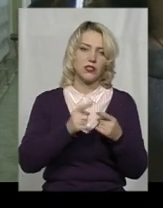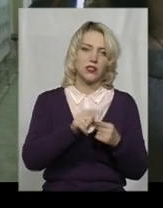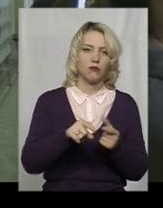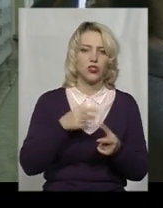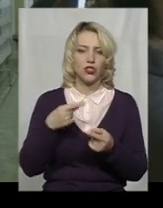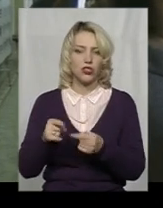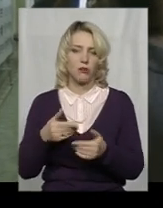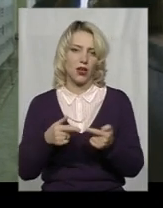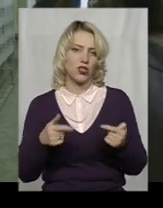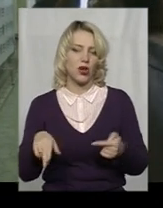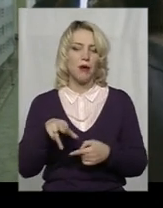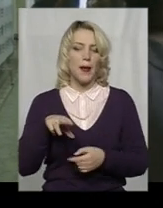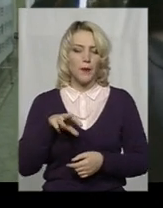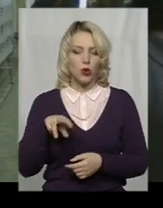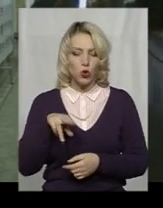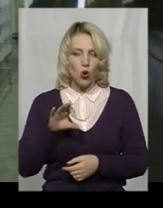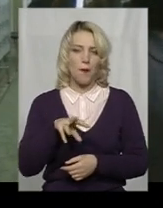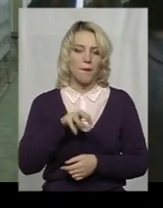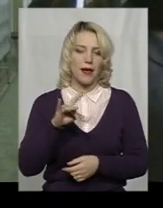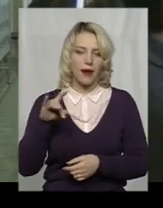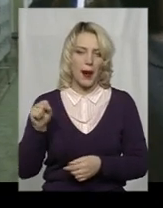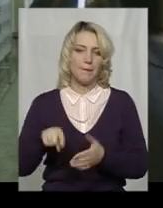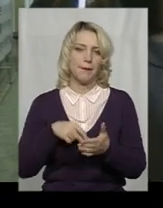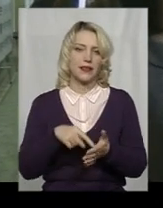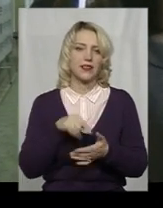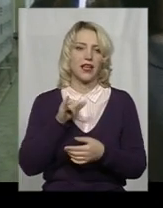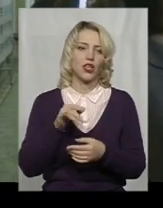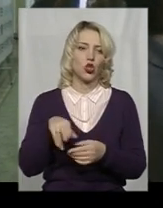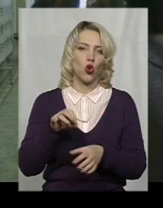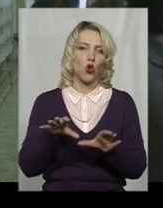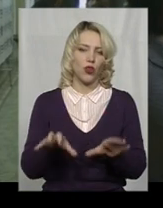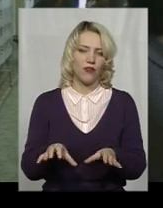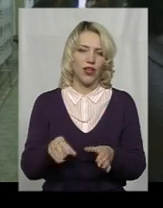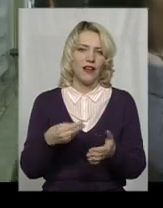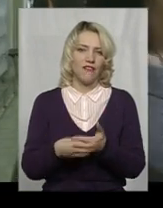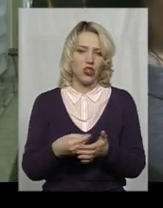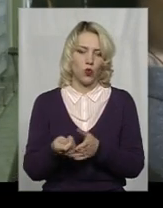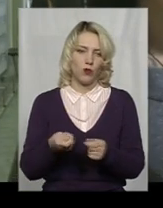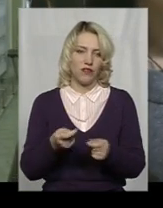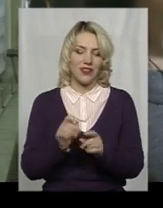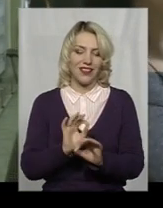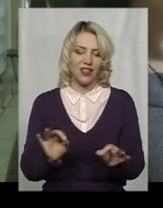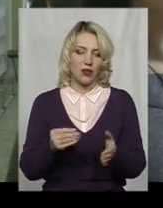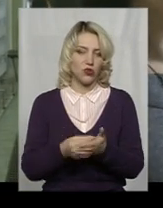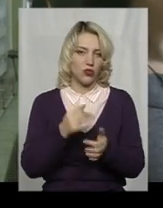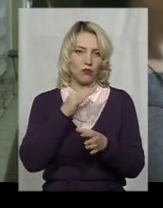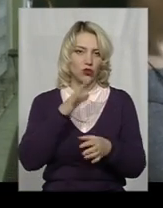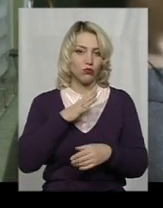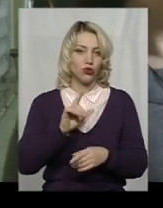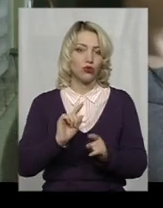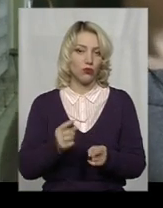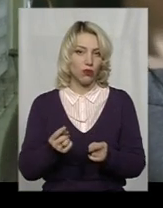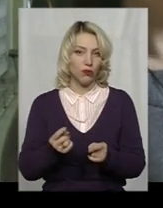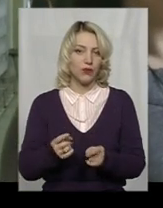і до мера міста, і до голови фінуправління. Ідеальним бюджетом не може бути, тому